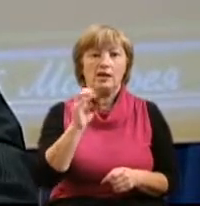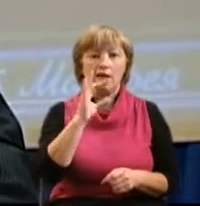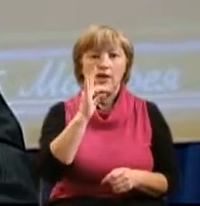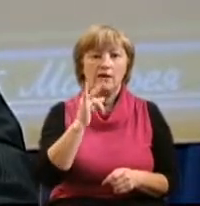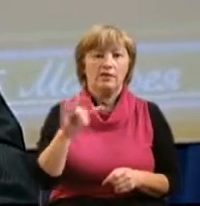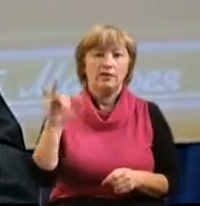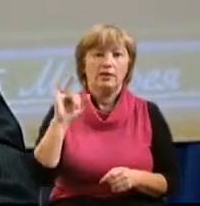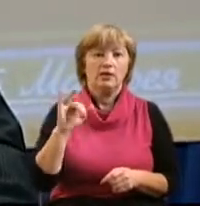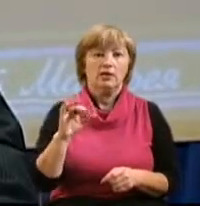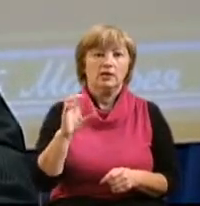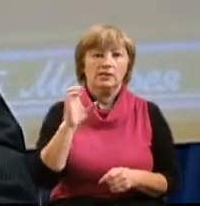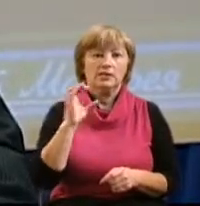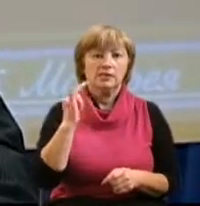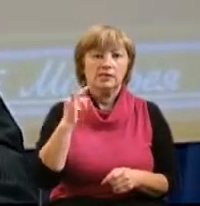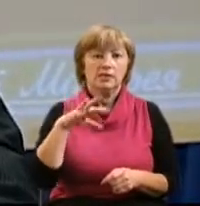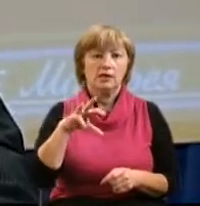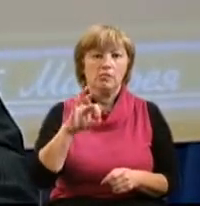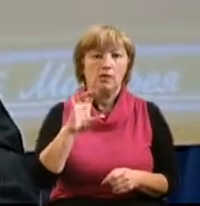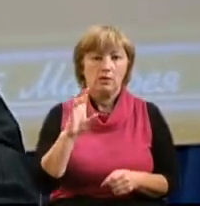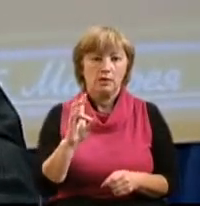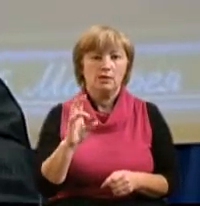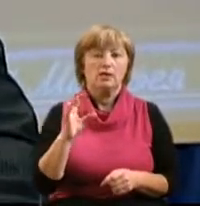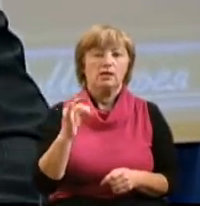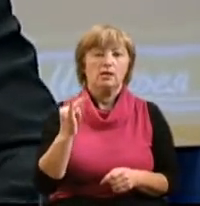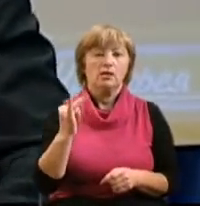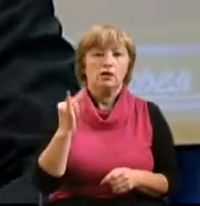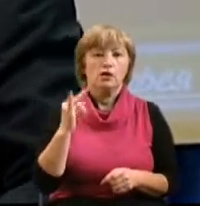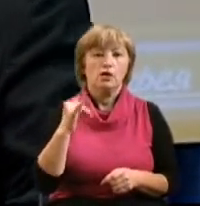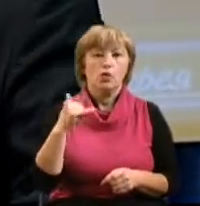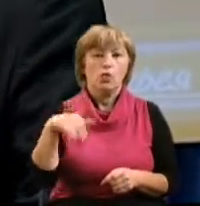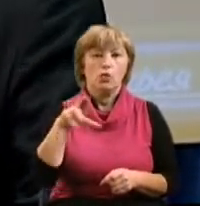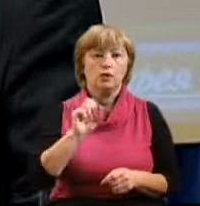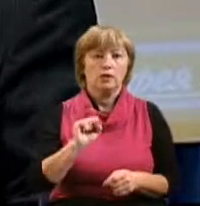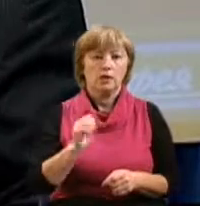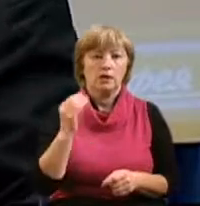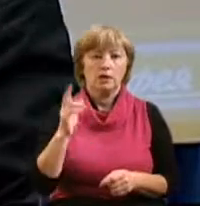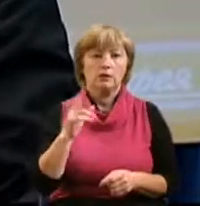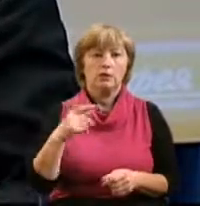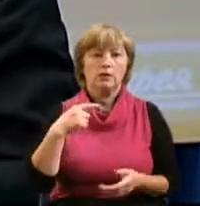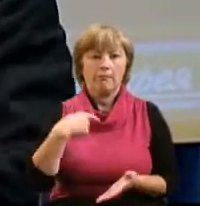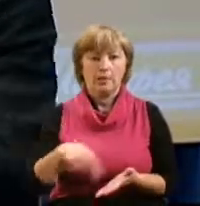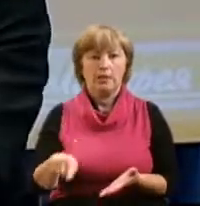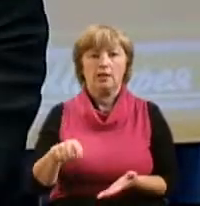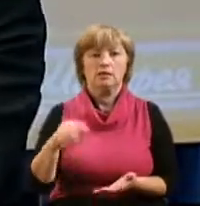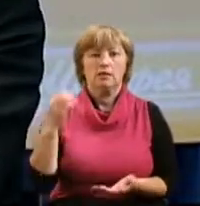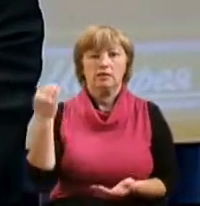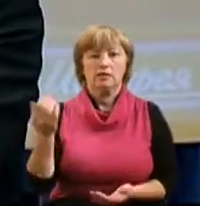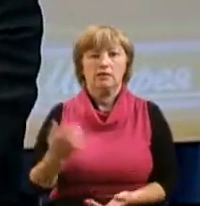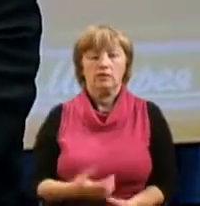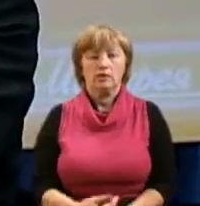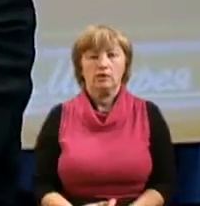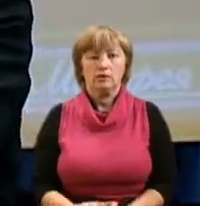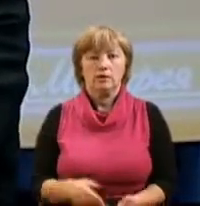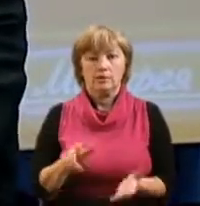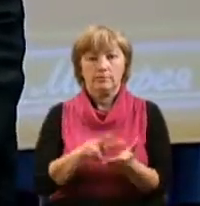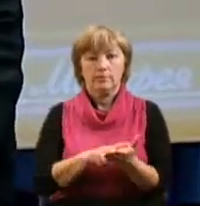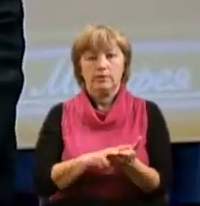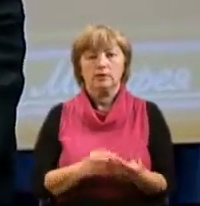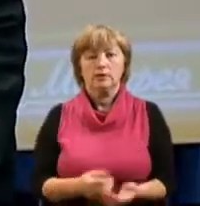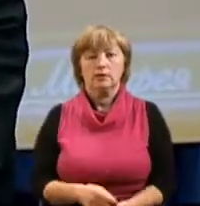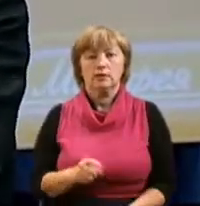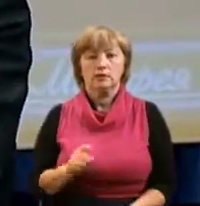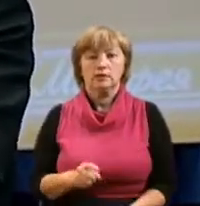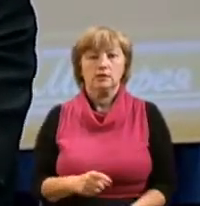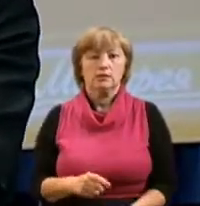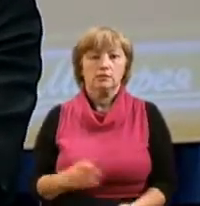Канонит, и Иуда Искариот, который и предал его. Аминь. Итак, здесь мы с вами